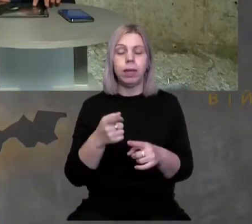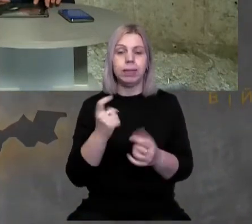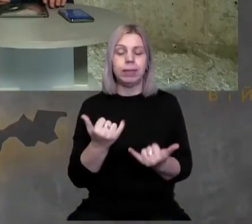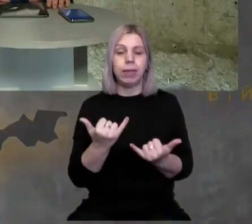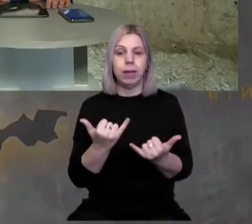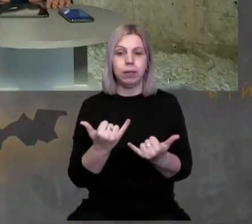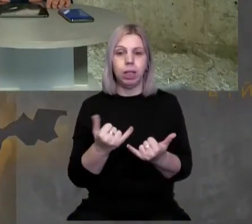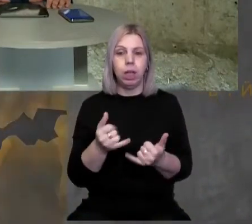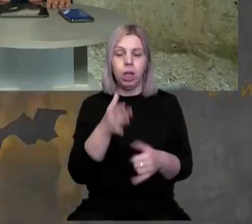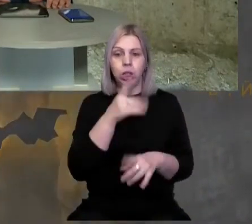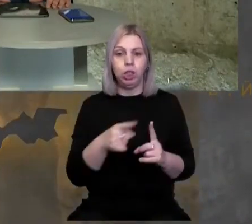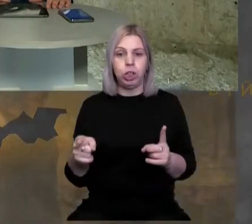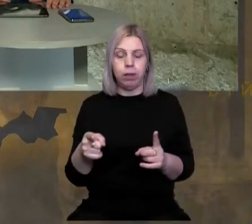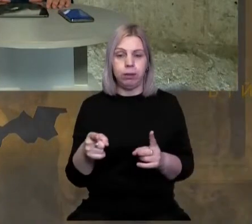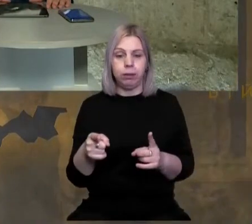зараз час,